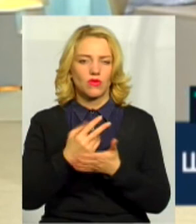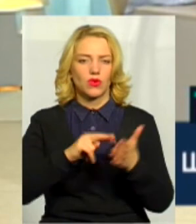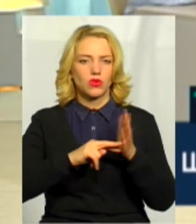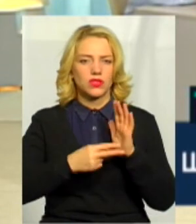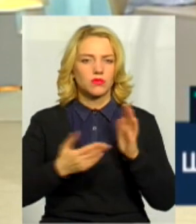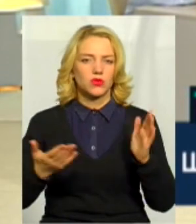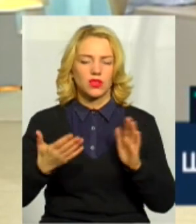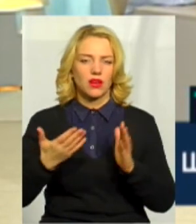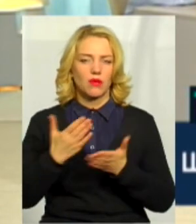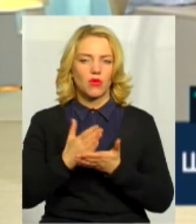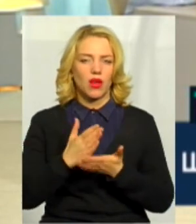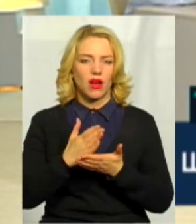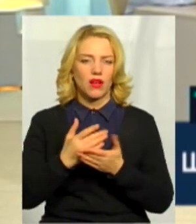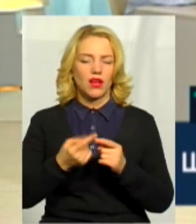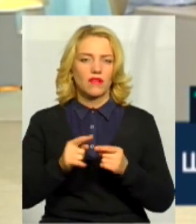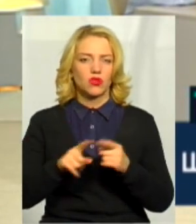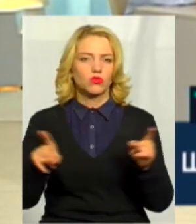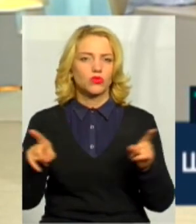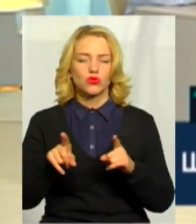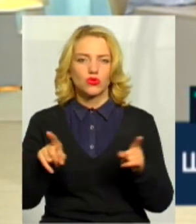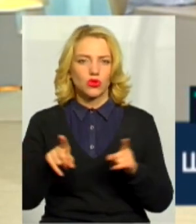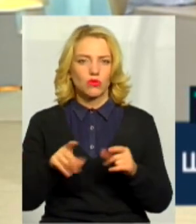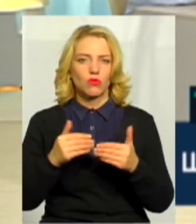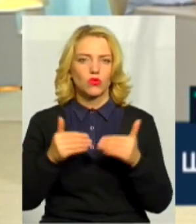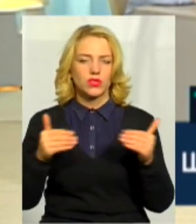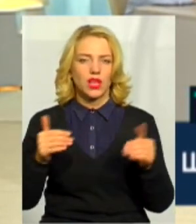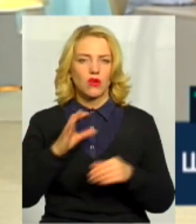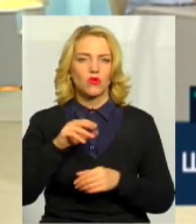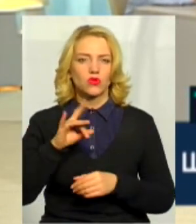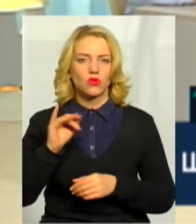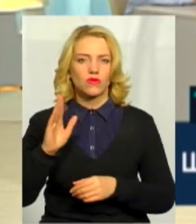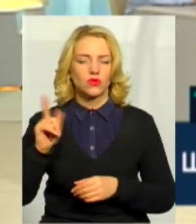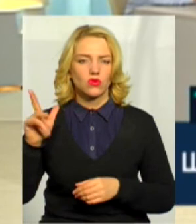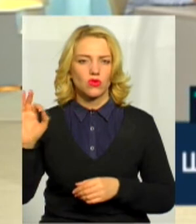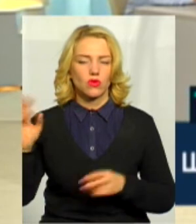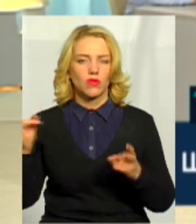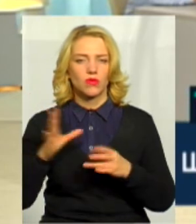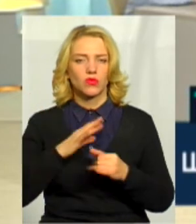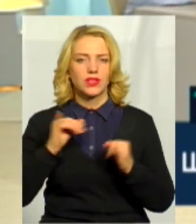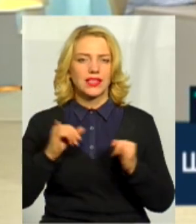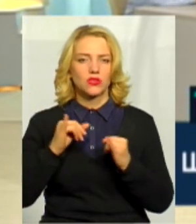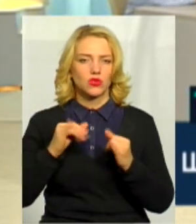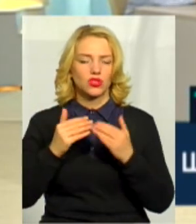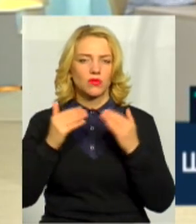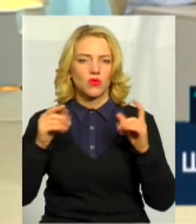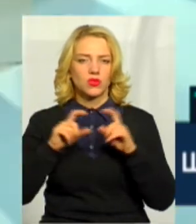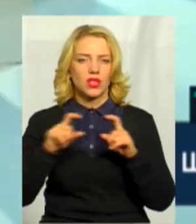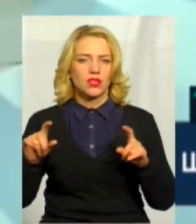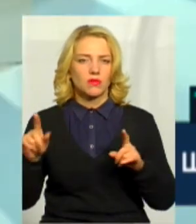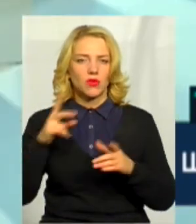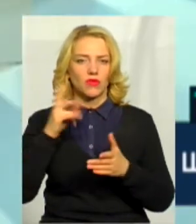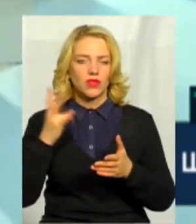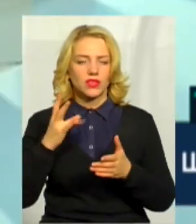в тому, що музей Миколи Островського має бути історичним музеєм, що він має